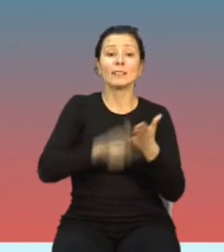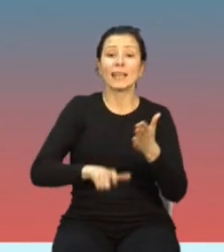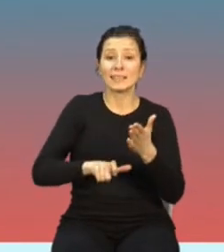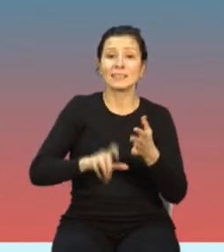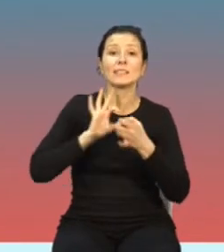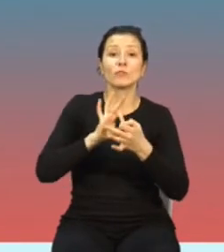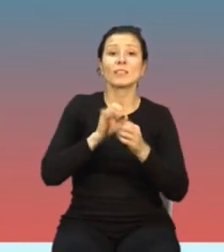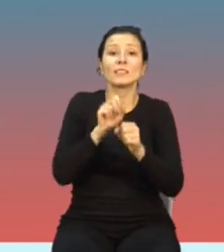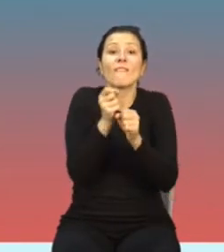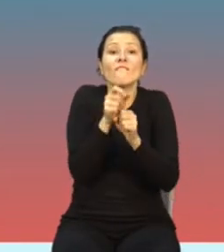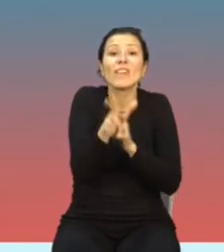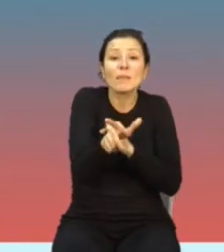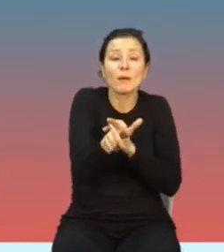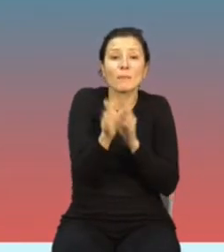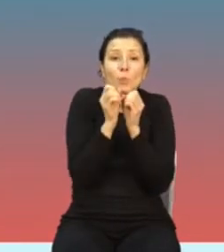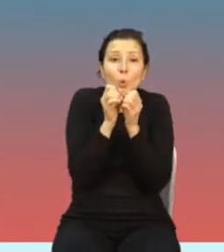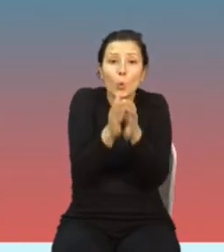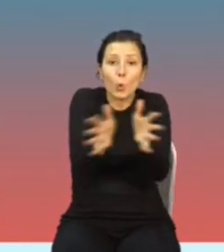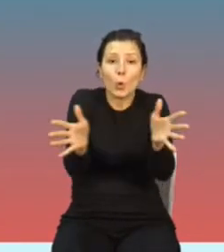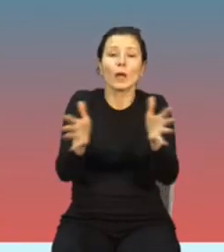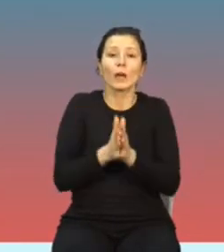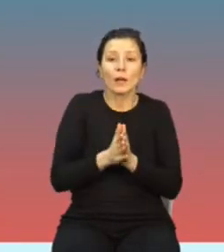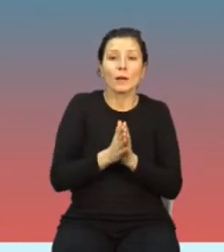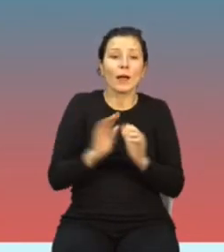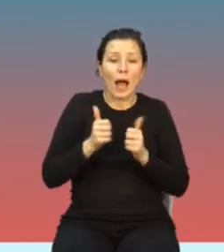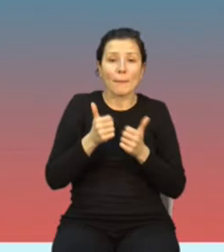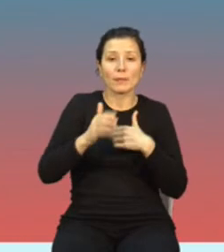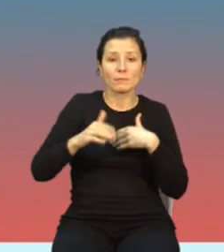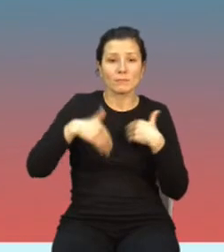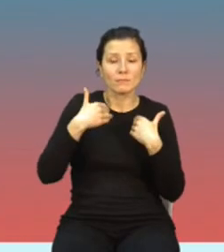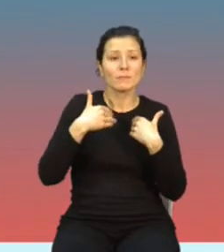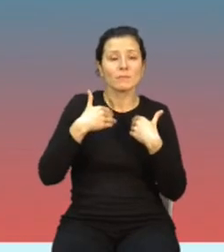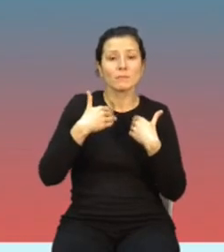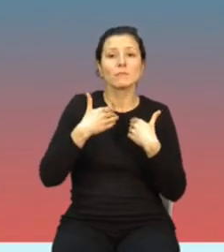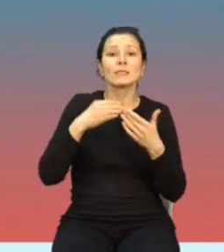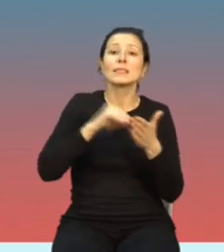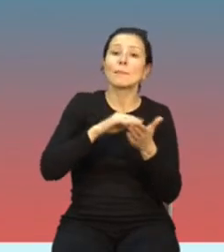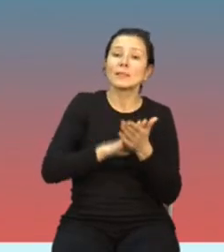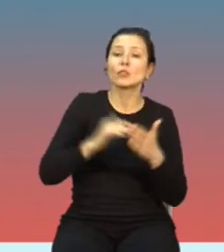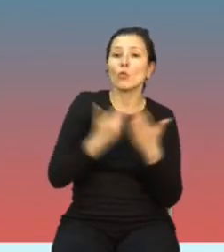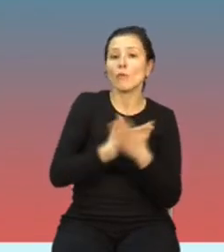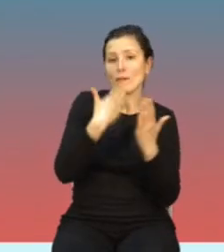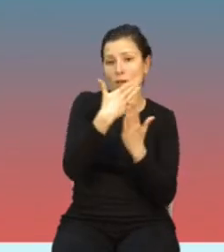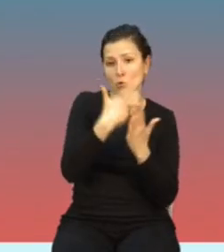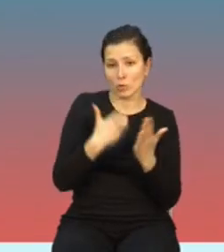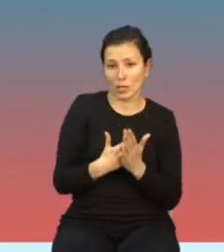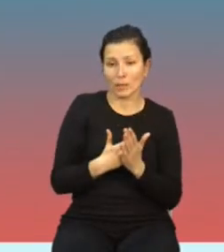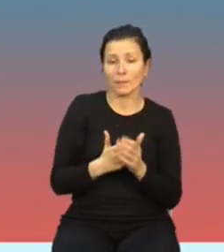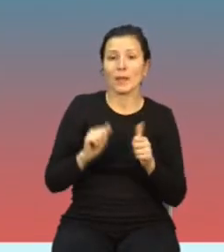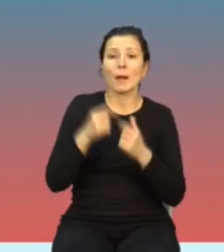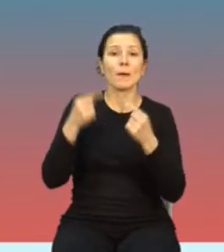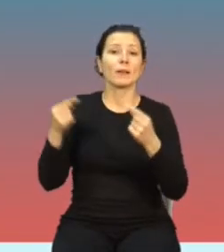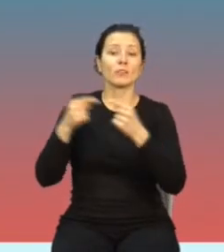tak by uwzględnić nowe warunki do wydawania licencji, tak by zapewnić zgodności z ogólnodostępnymi wartościami